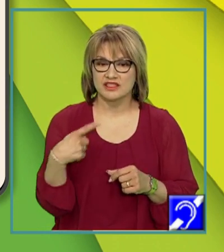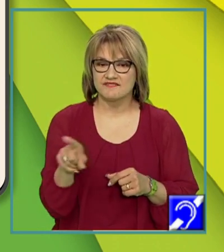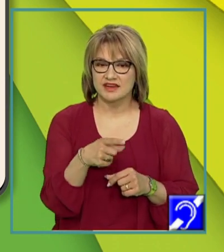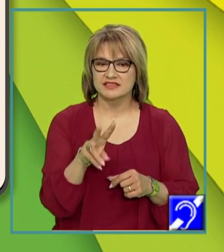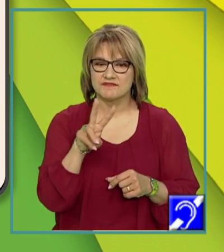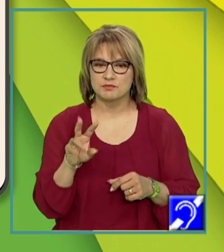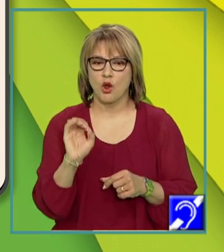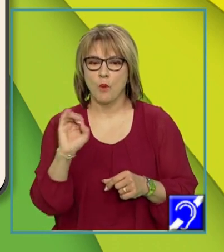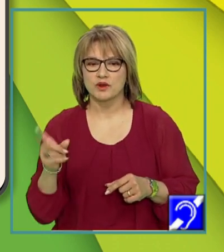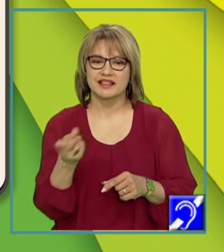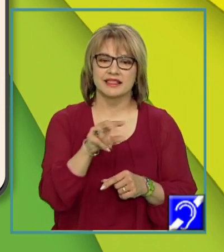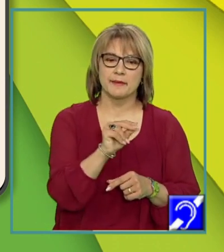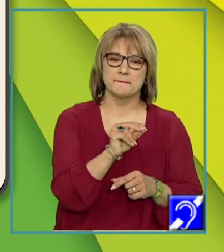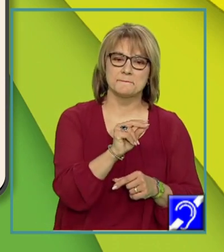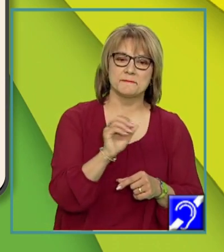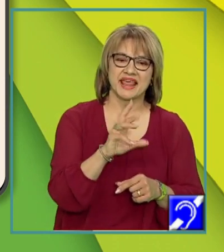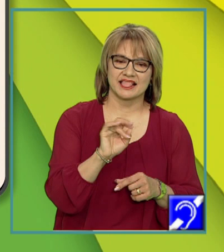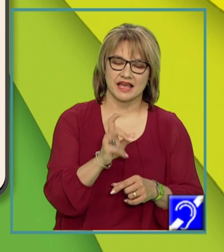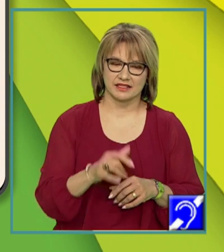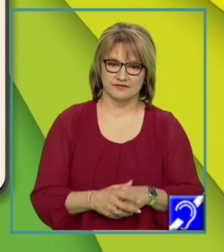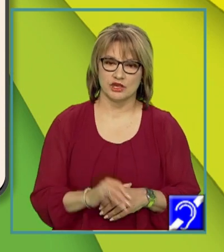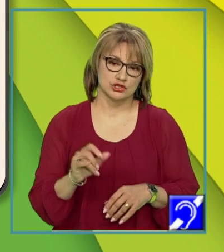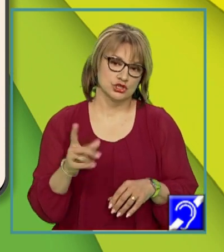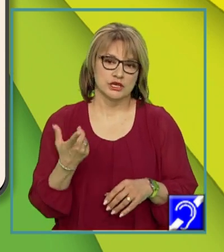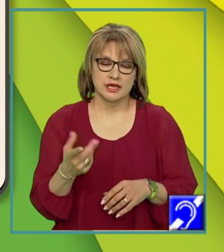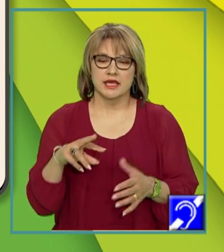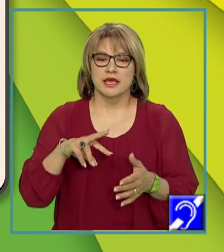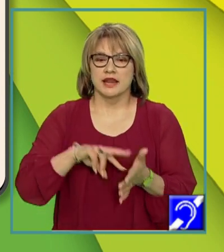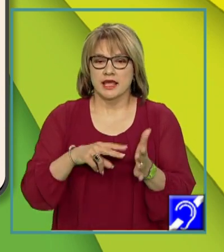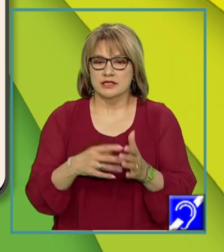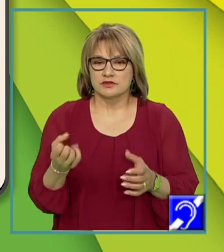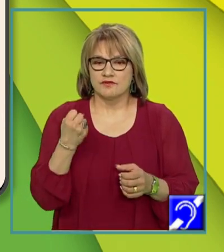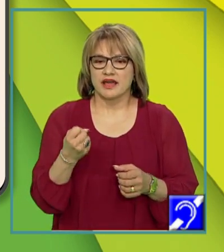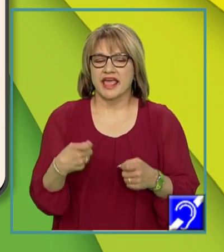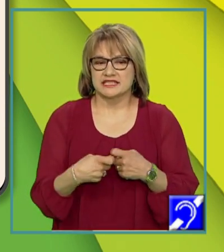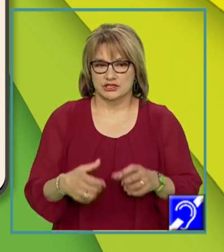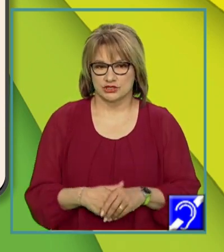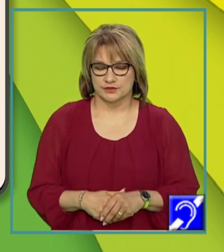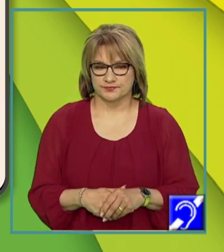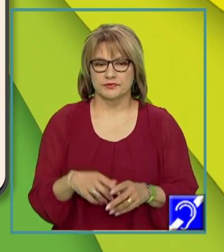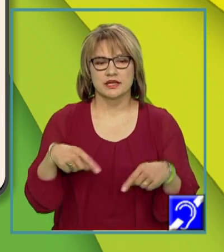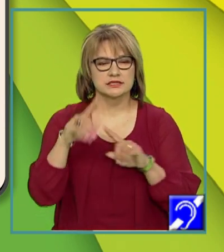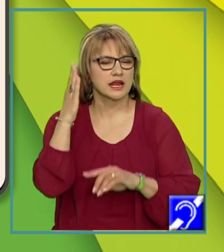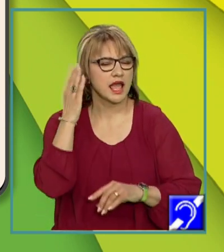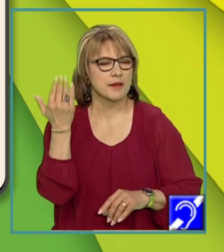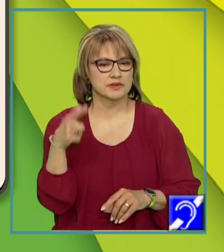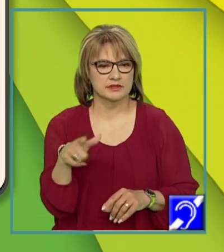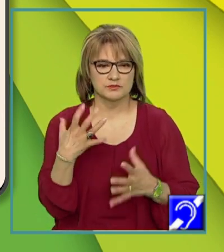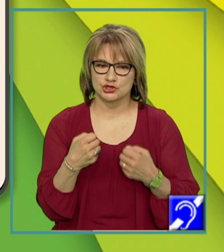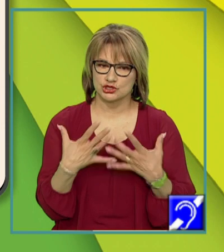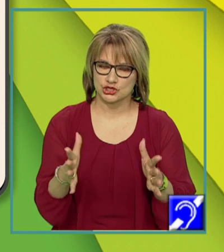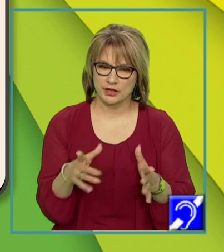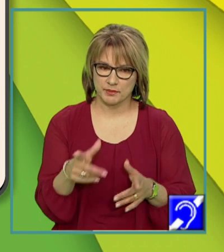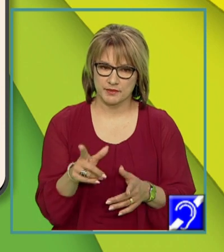copulative de cele predicative și, normal, realizarea unor exerciții. Trebuie să ne amintim și vom începe cu